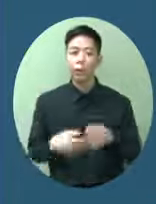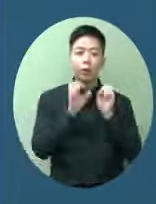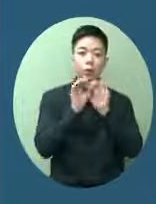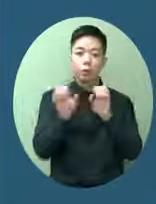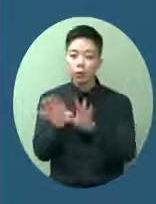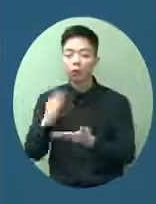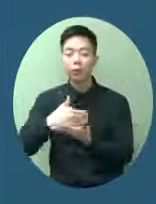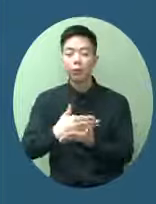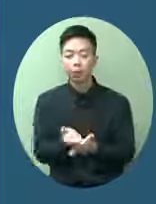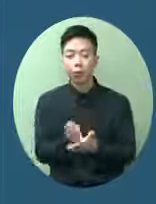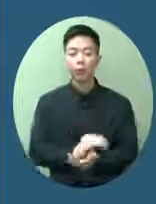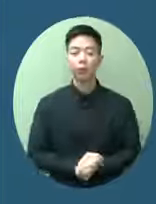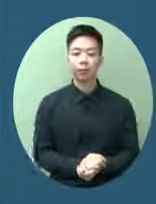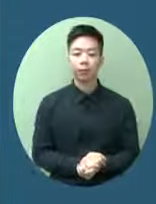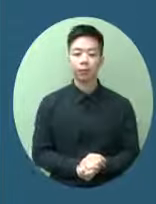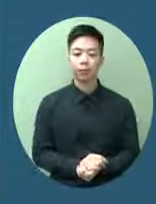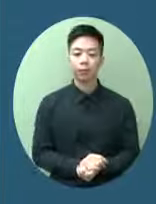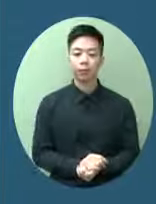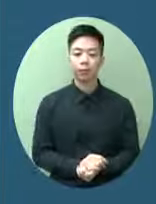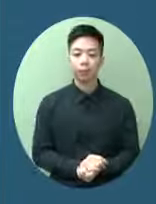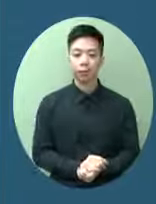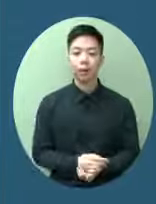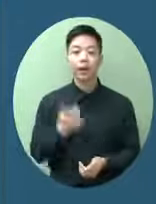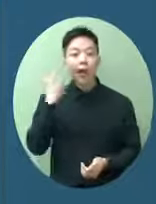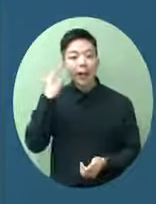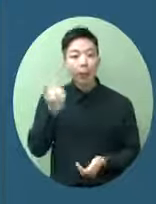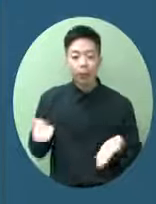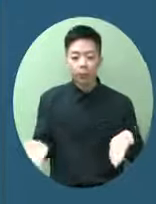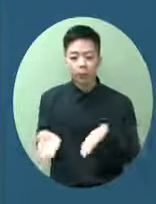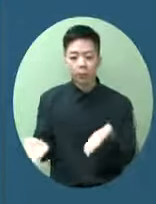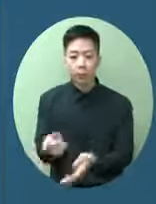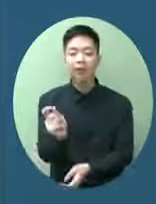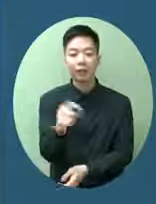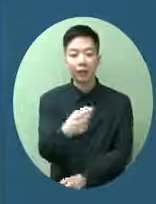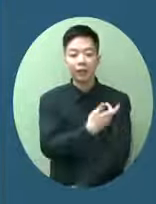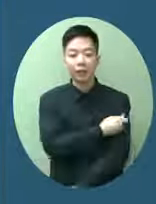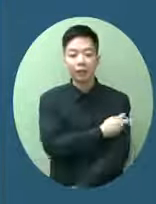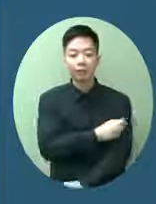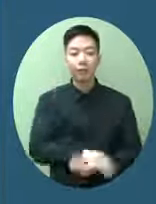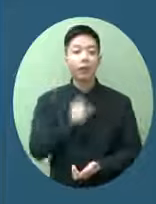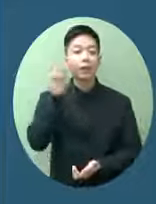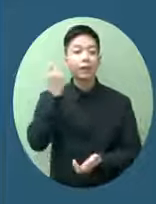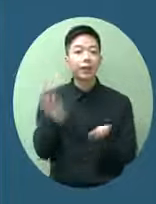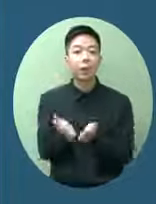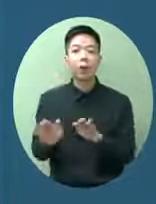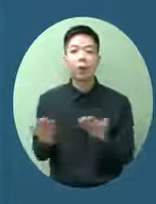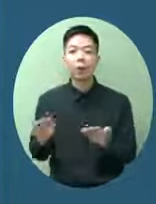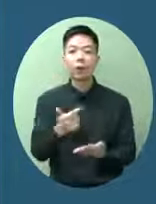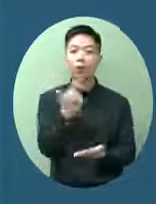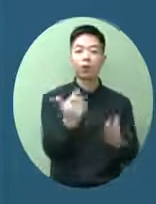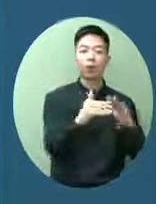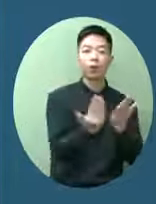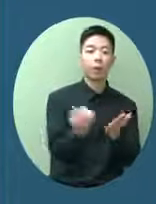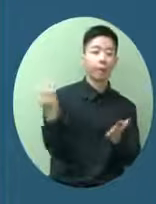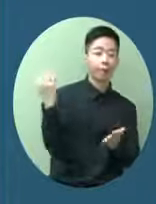群組是可以盡快來接種明天就是開學日了我聽到很多學校說暫時都